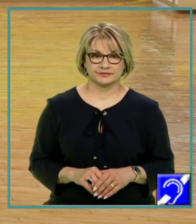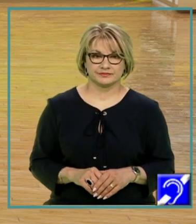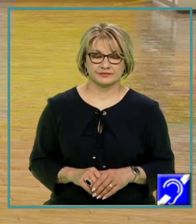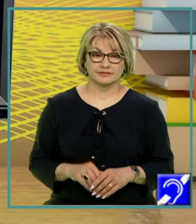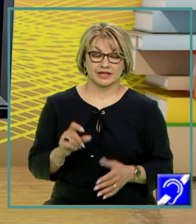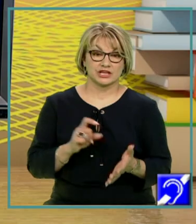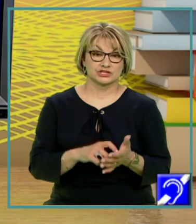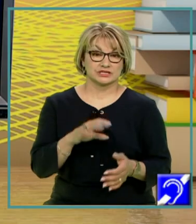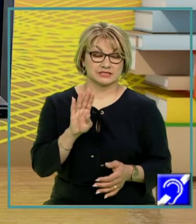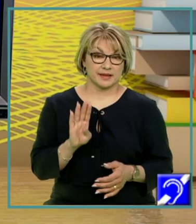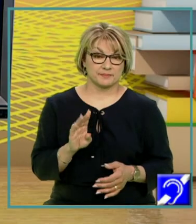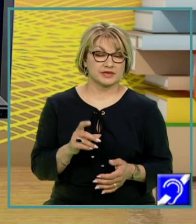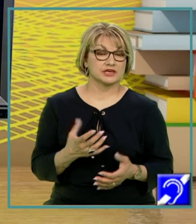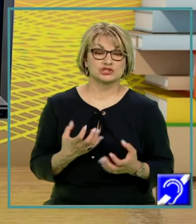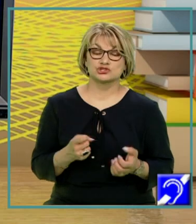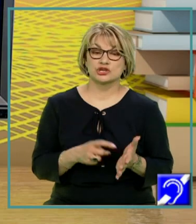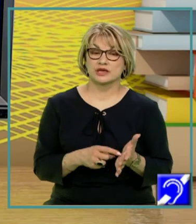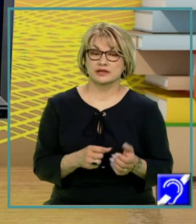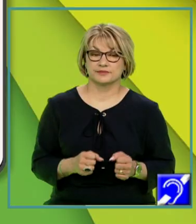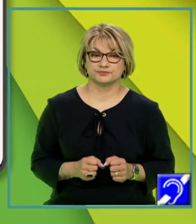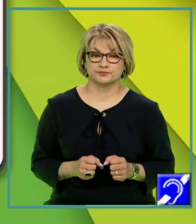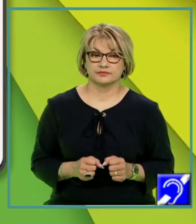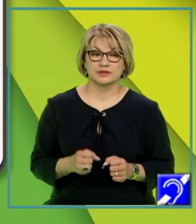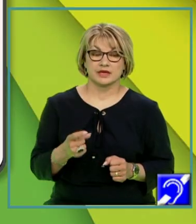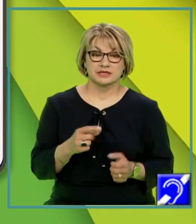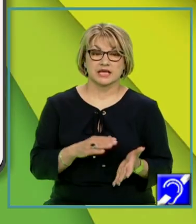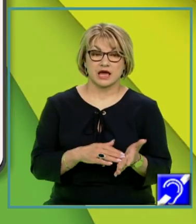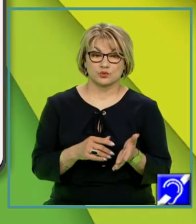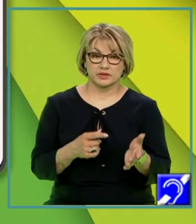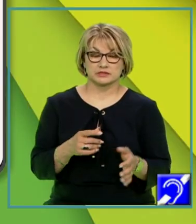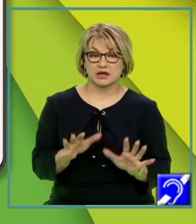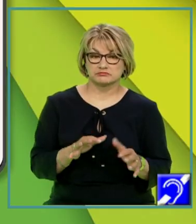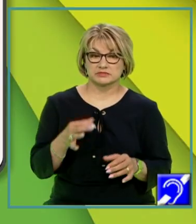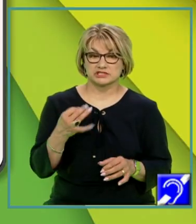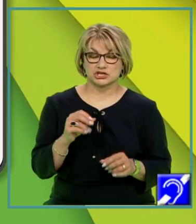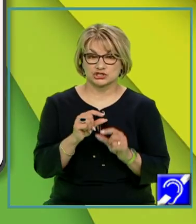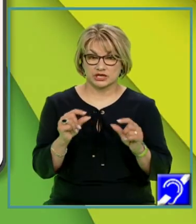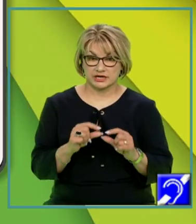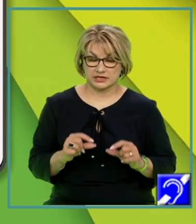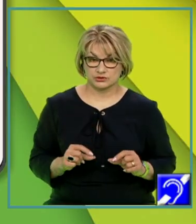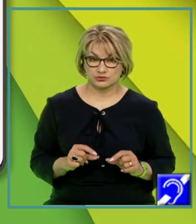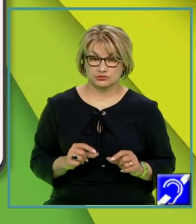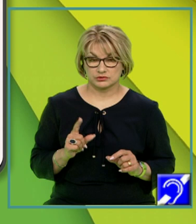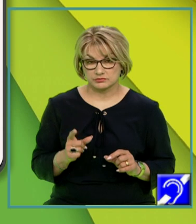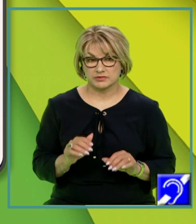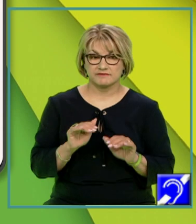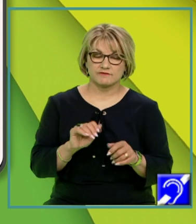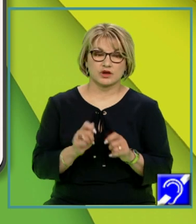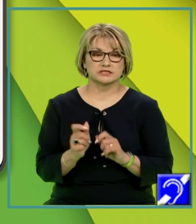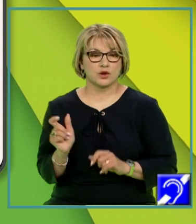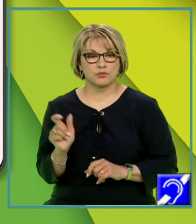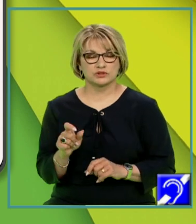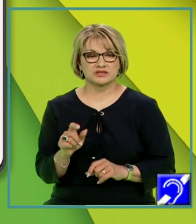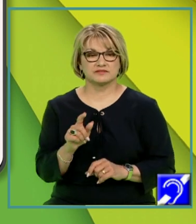Cerința B ne cere în felul următor. Argumentați în aproximativ 10 rânduri în favoarea sau împotriva